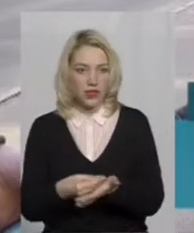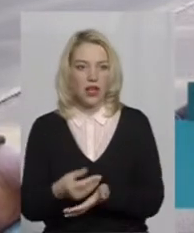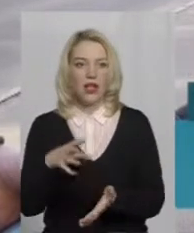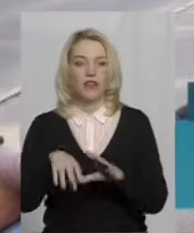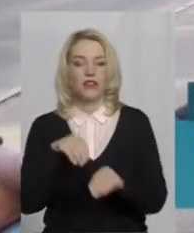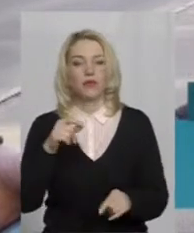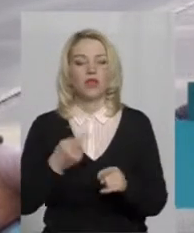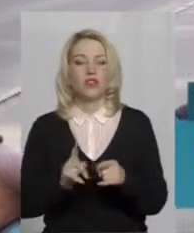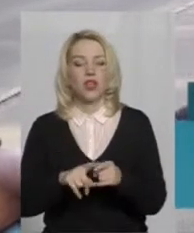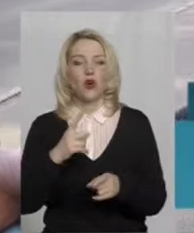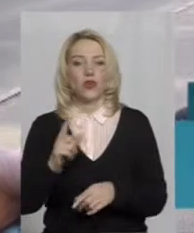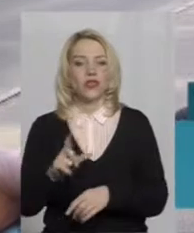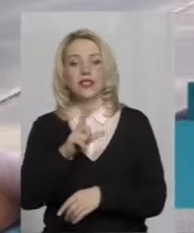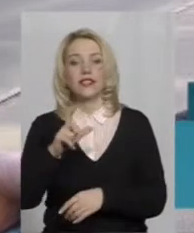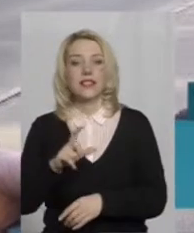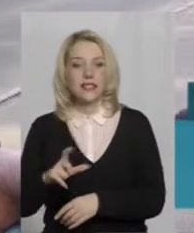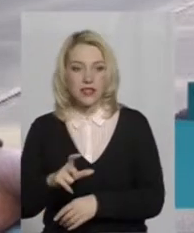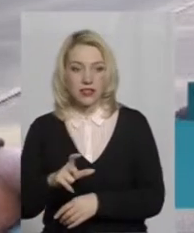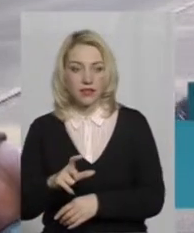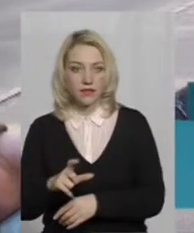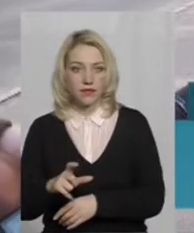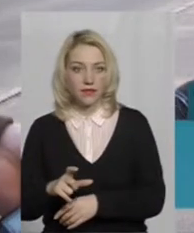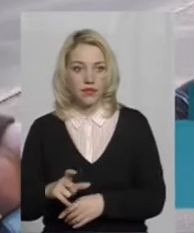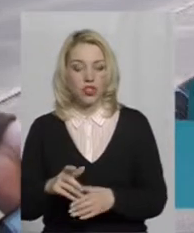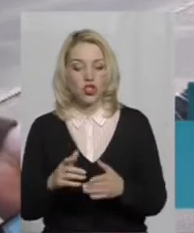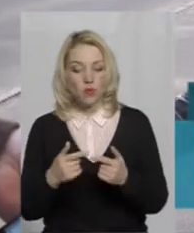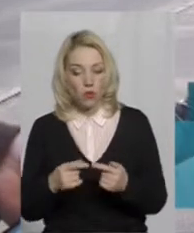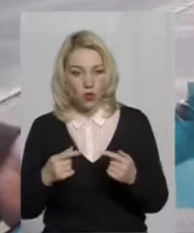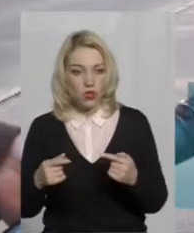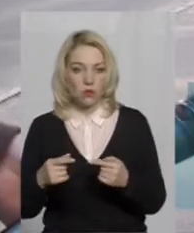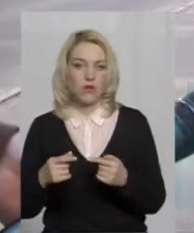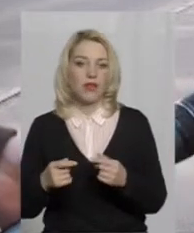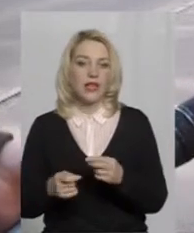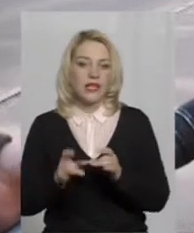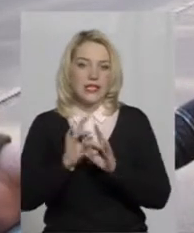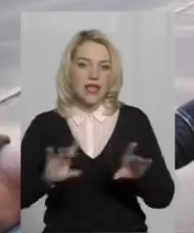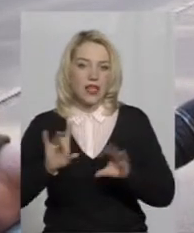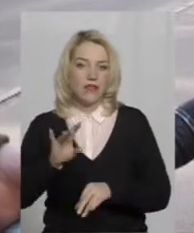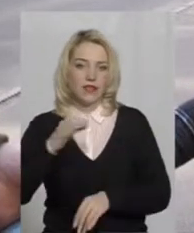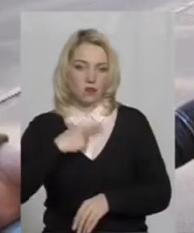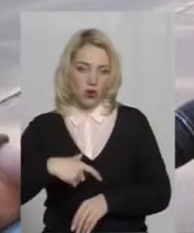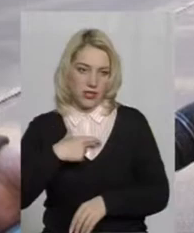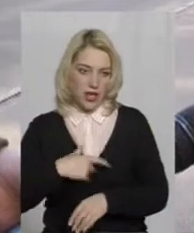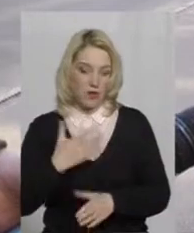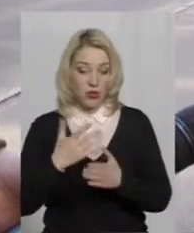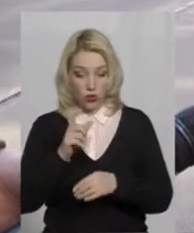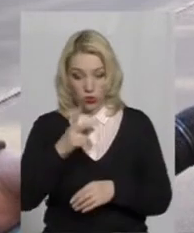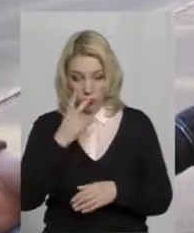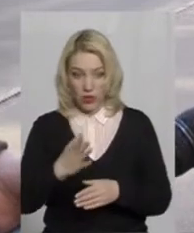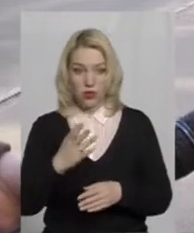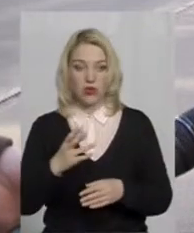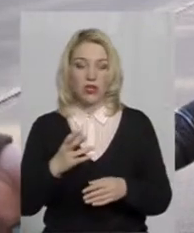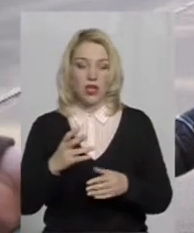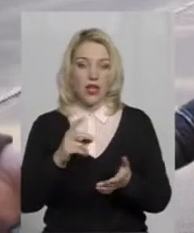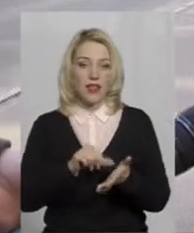таких, так би мовити, способів заявити про себе. Тобто, якщо люди будуть бачити на дільницях людей з індолітністю,